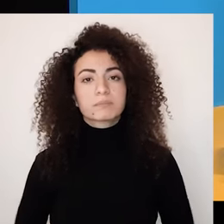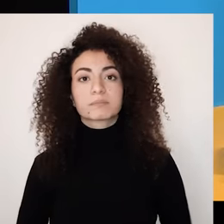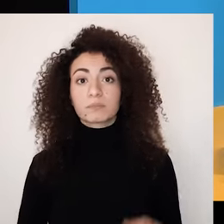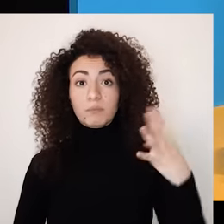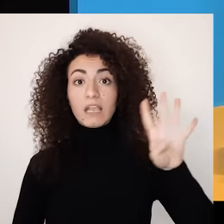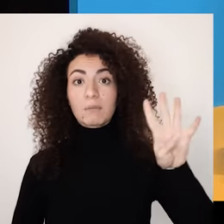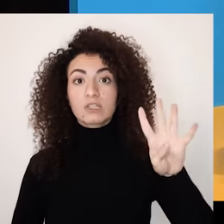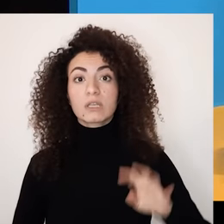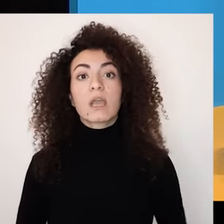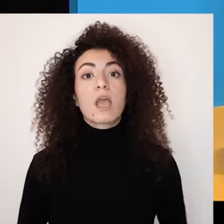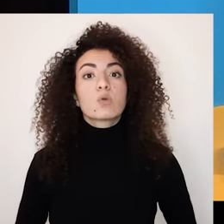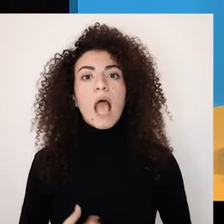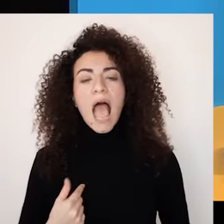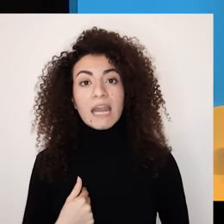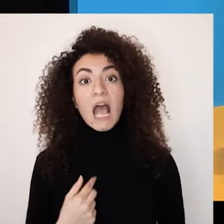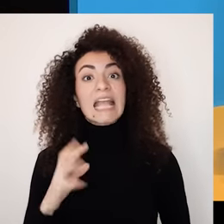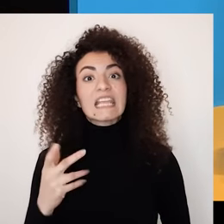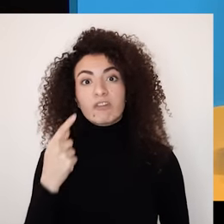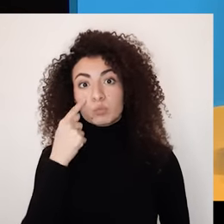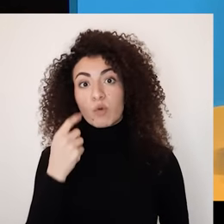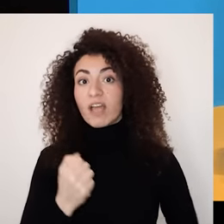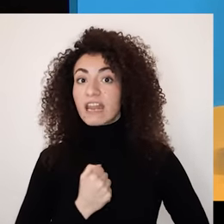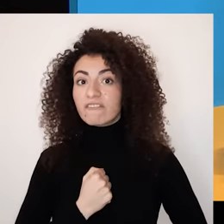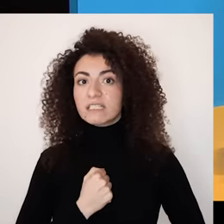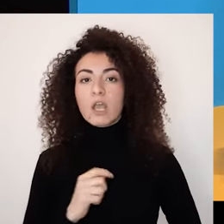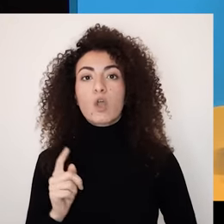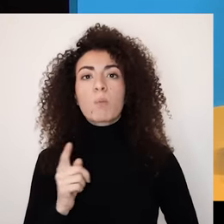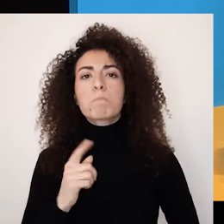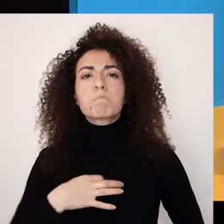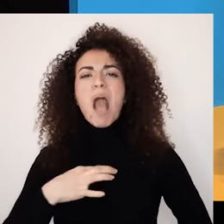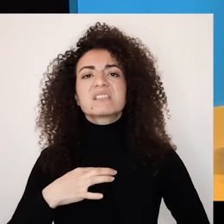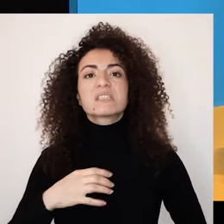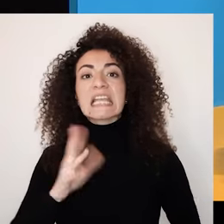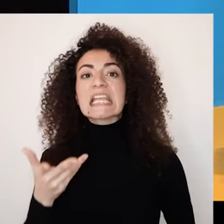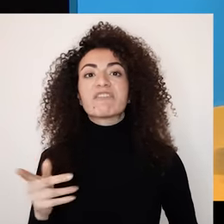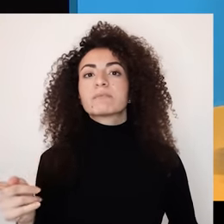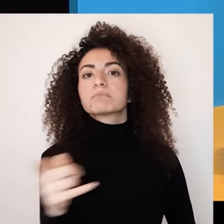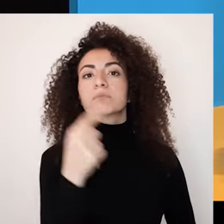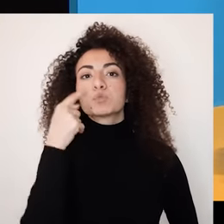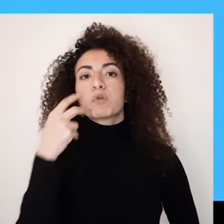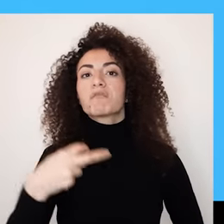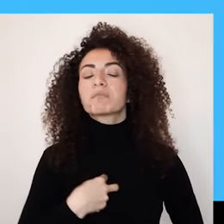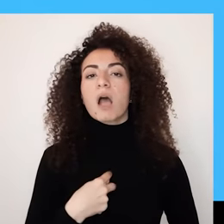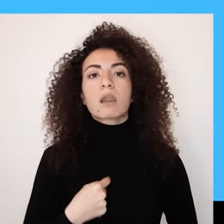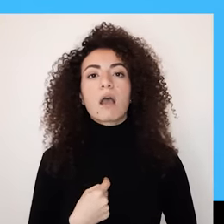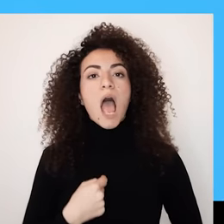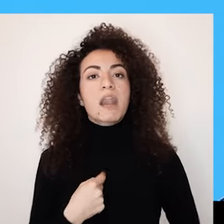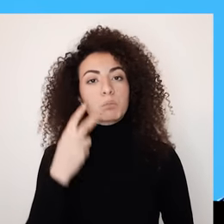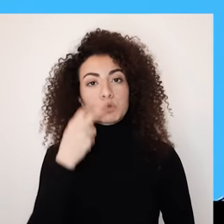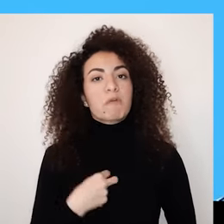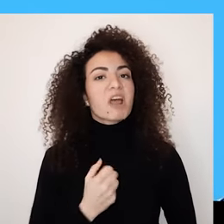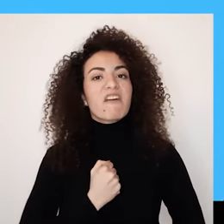أنه ما تكون نظرتنا لنفسنا متكلي كليا على نظرة الآخر لألنا أو متصلة باهتمامه بنا إذن